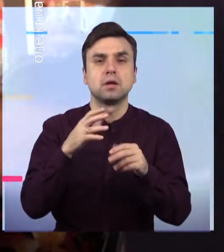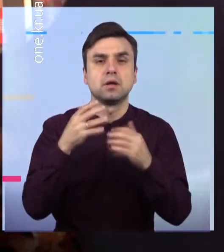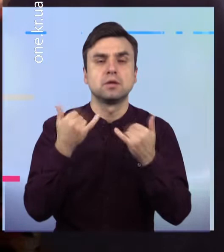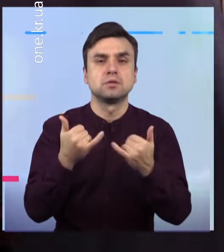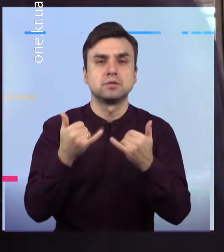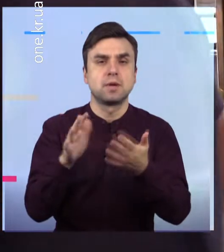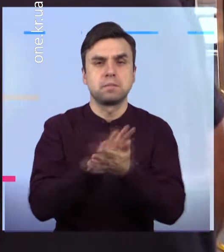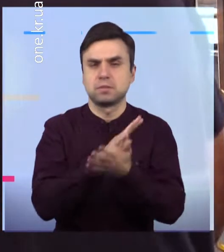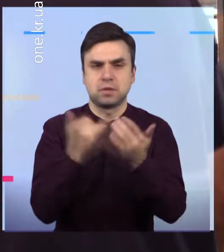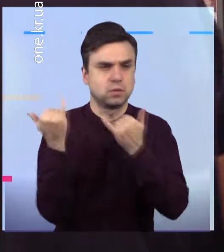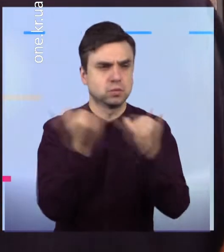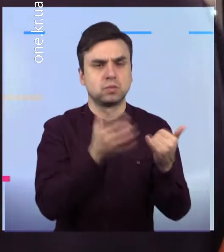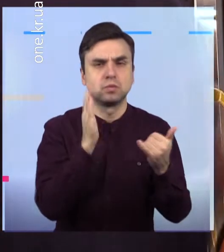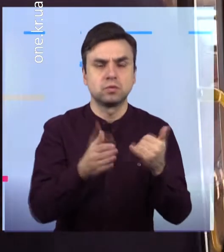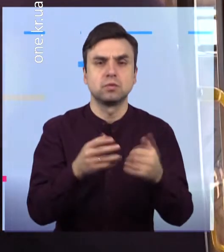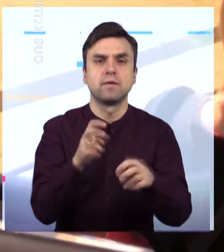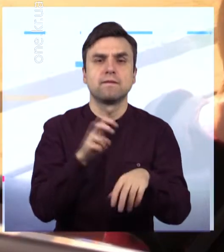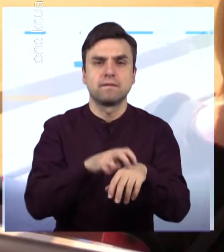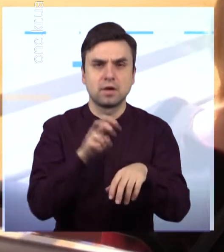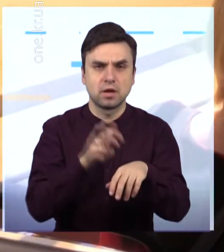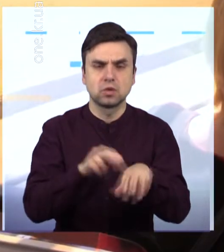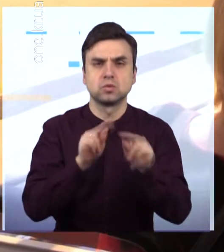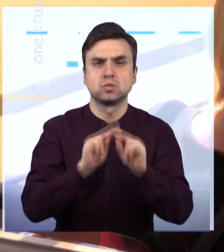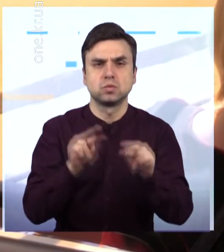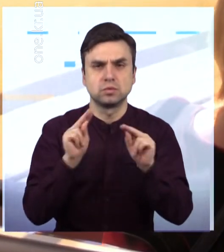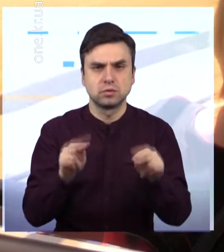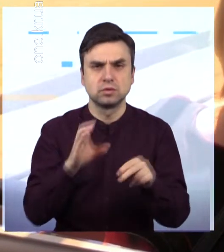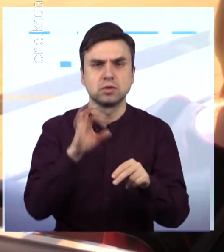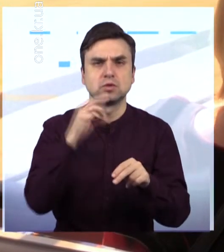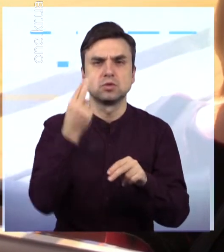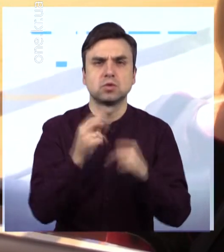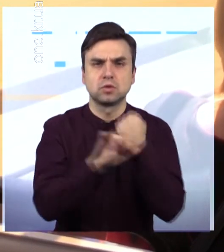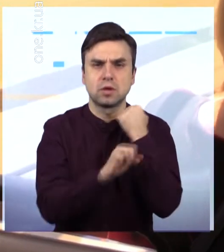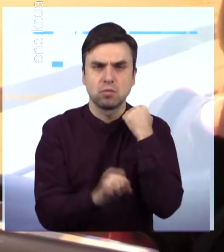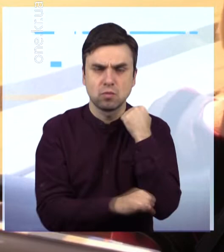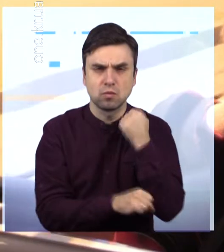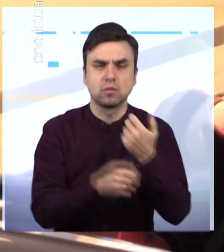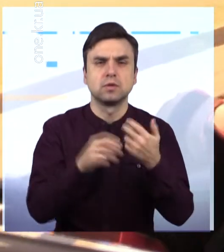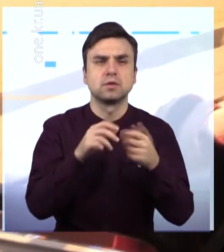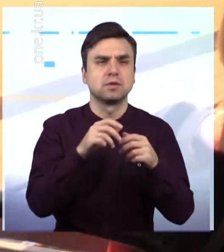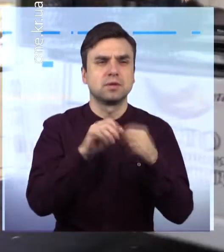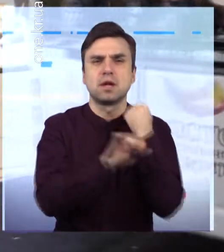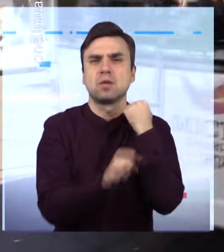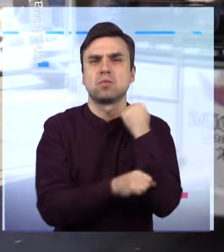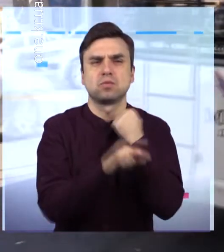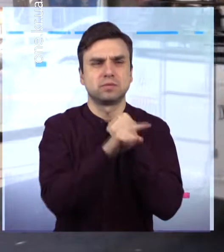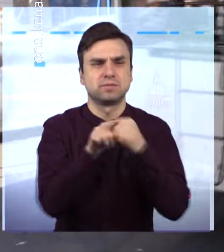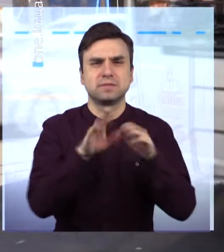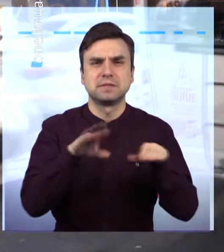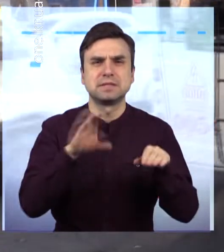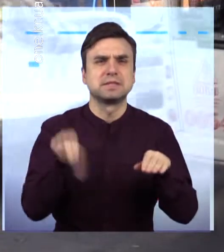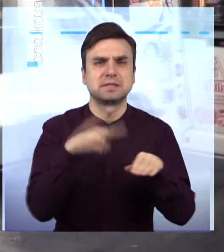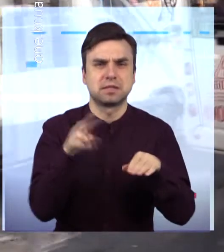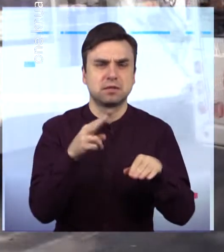педагоги, соціальні працівники А також працівники дитячих садочків Загалом більше 35 тисяч криворіжців Про це